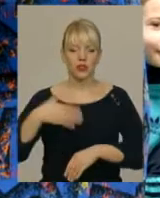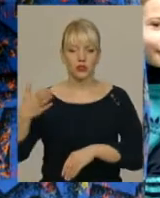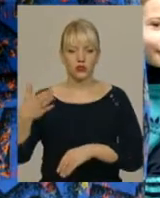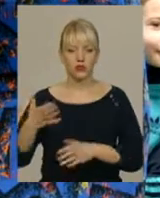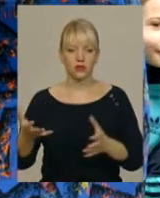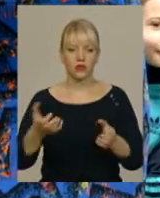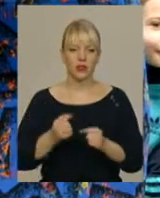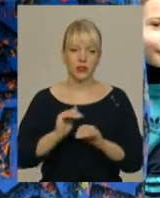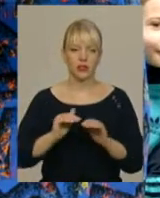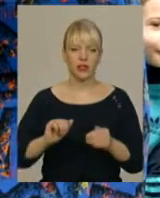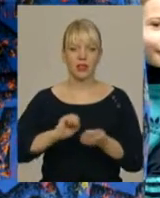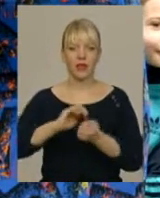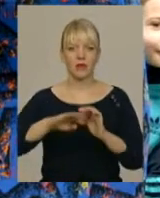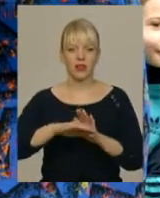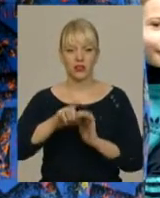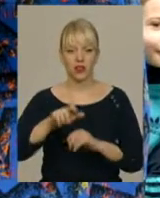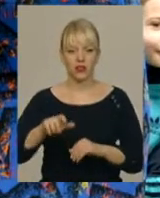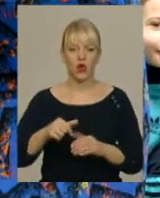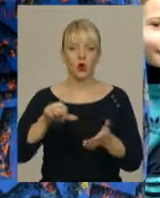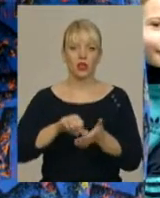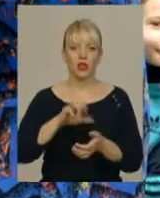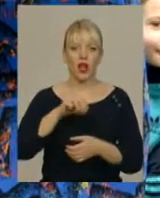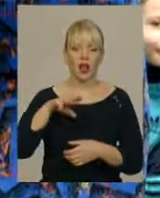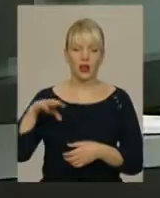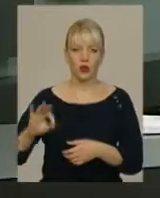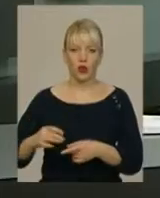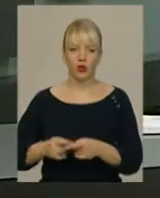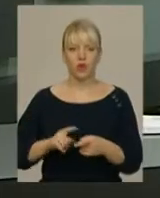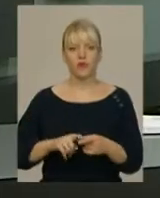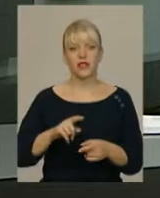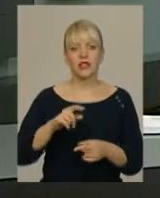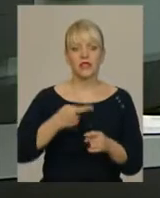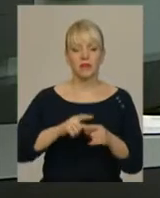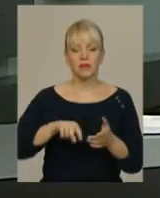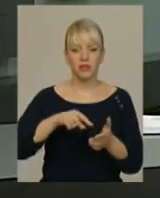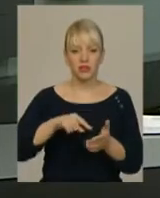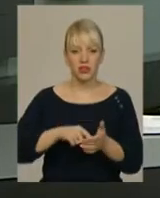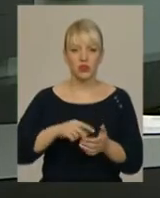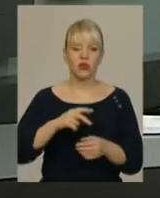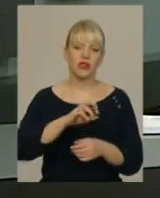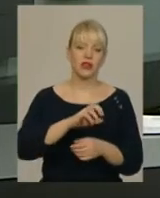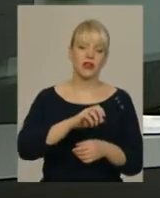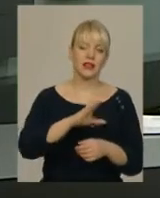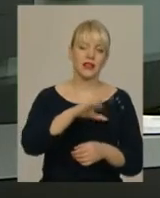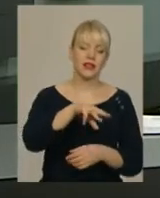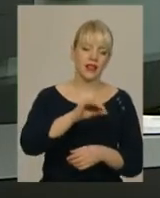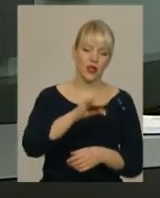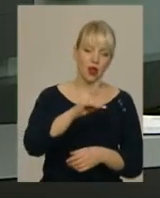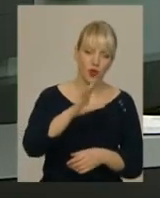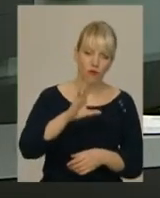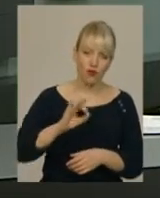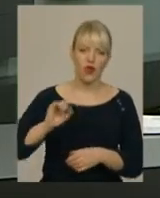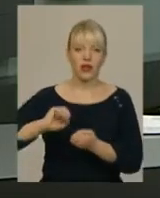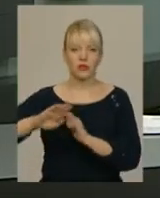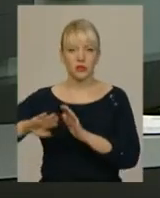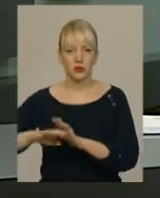дітей-кам'янчан учасників АТО. Він також зазначив, що Тарново-Підгурним місто над Смотричем товаришує 4 роки. Завдяки співпраці